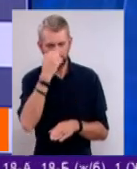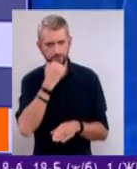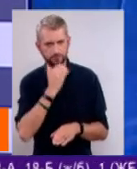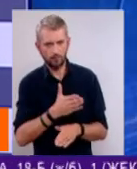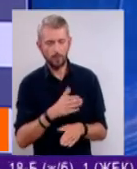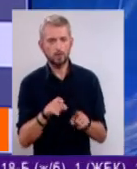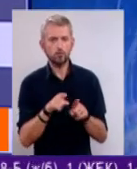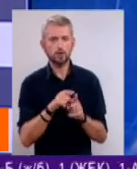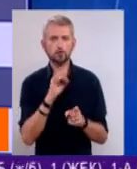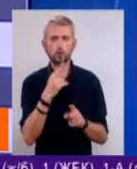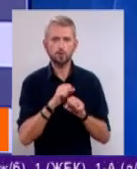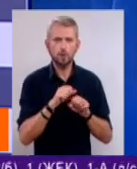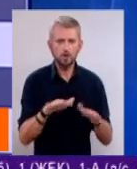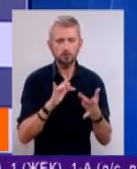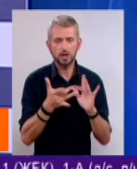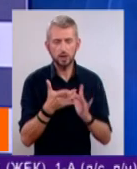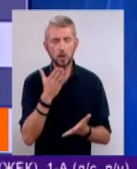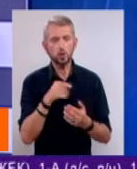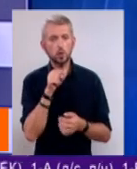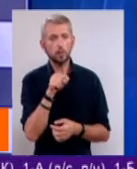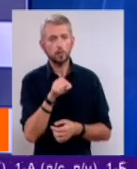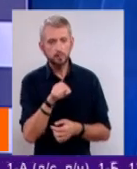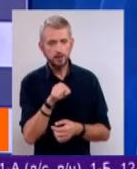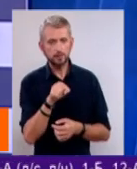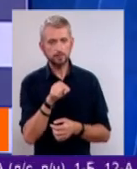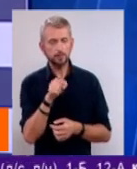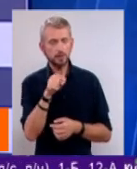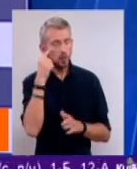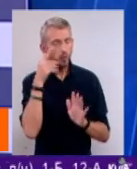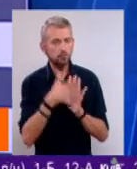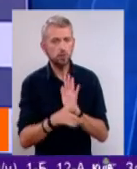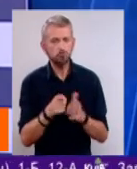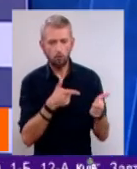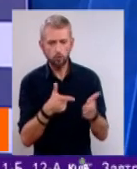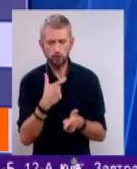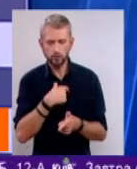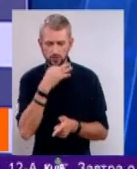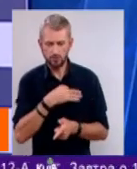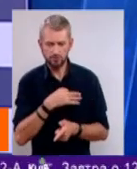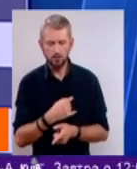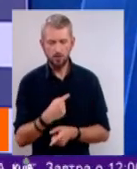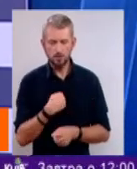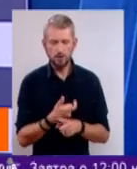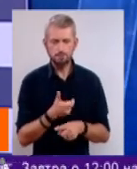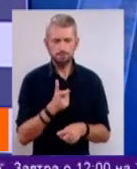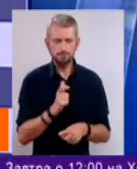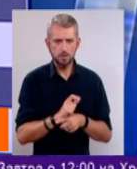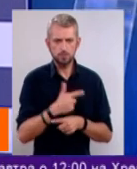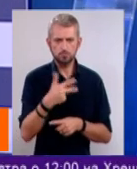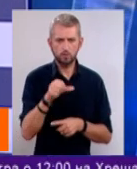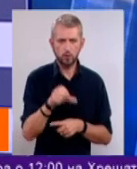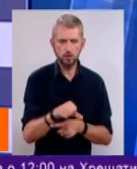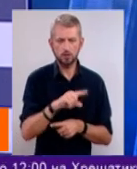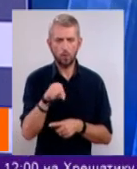з соцмережами, інтернетом взагалі, якщо тобі, ти розумієш, ти готовий собі сказати, я більше там пів години чи